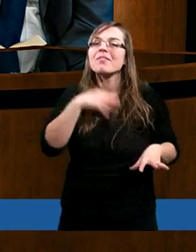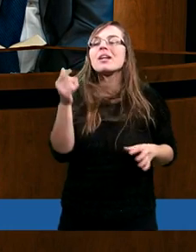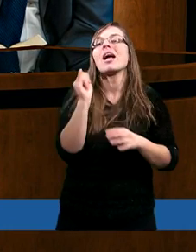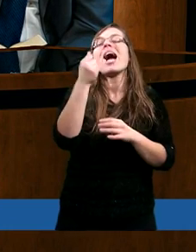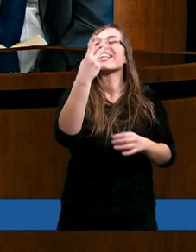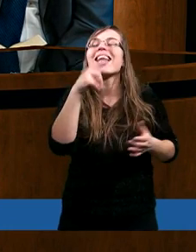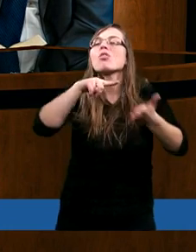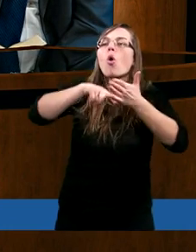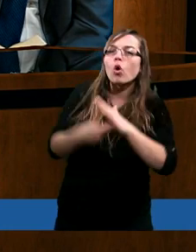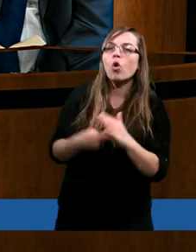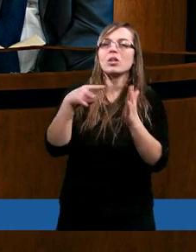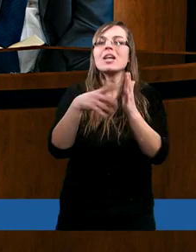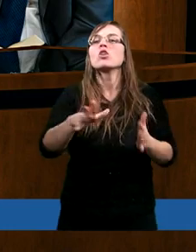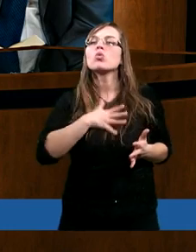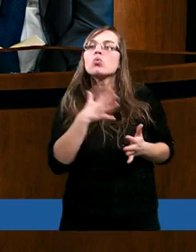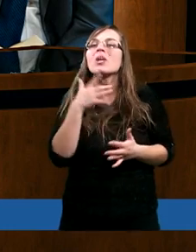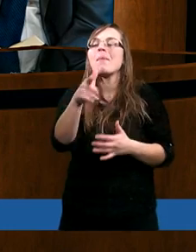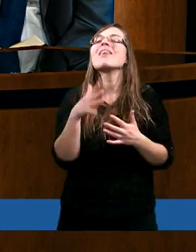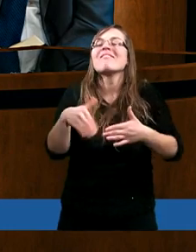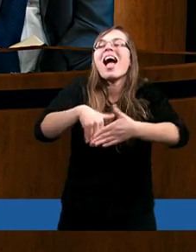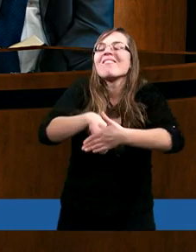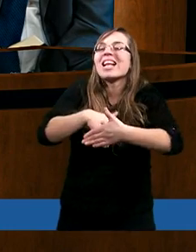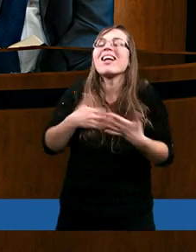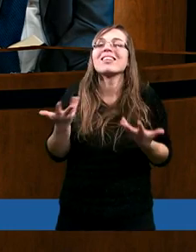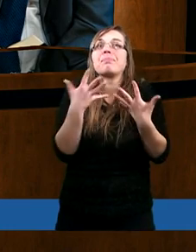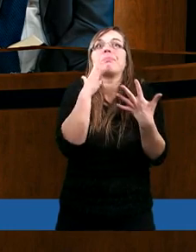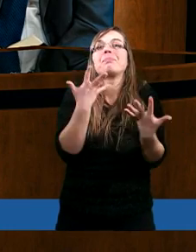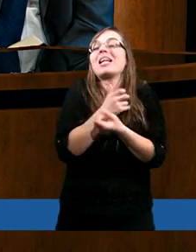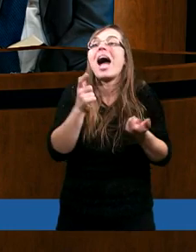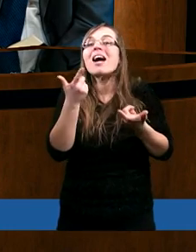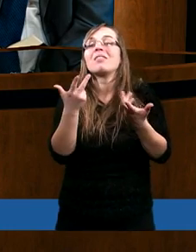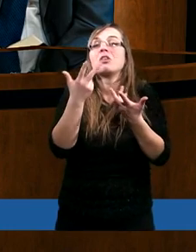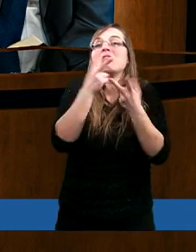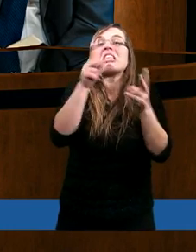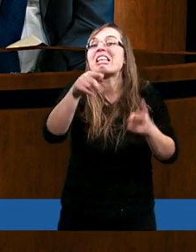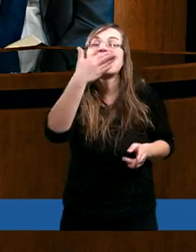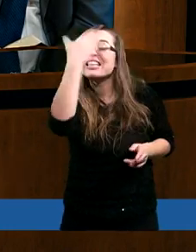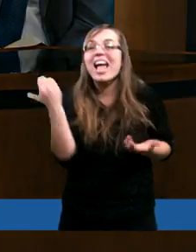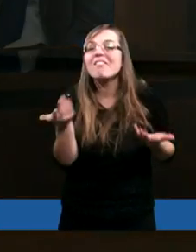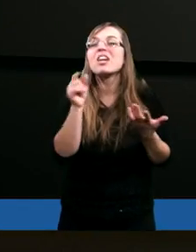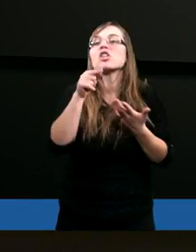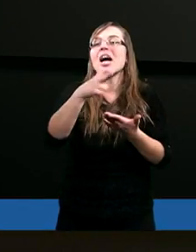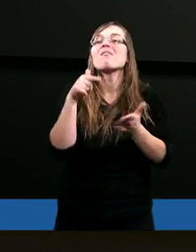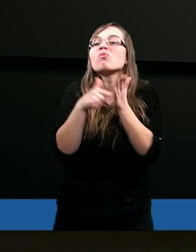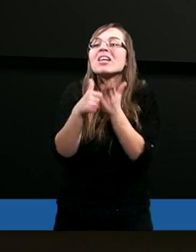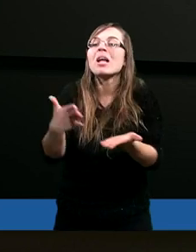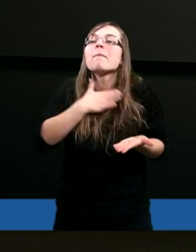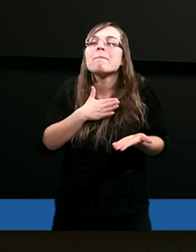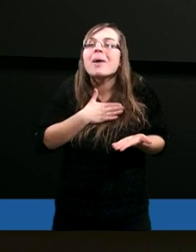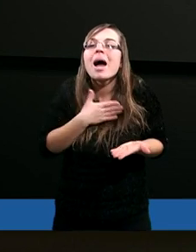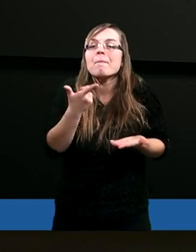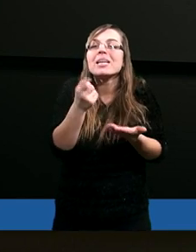jak niejednokrotnie czujemy taki wewnętrzny wstrząs i nikt tego nie wie poza nami